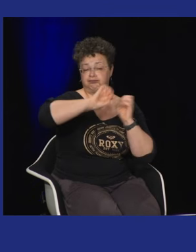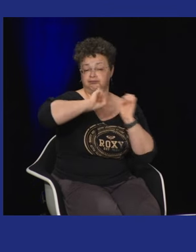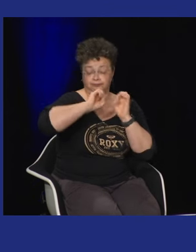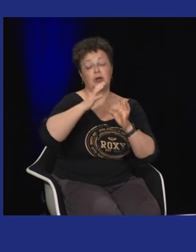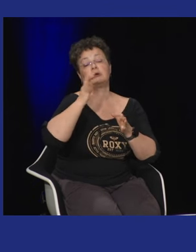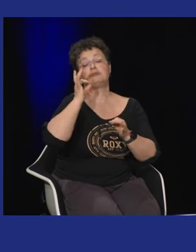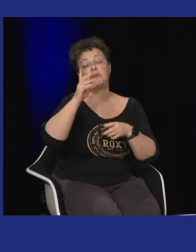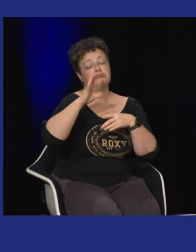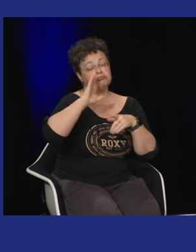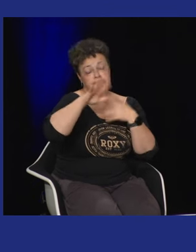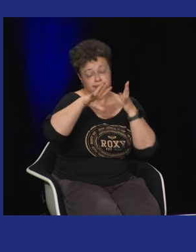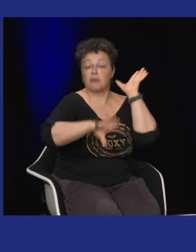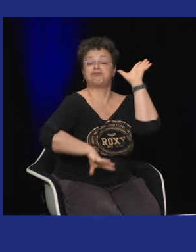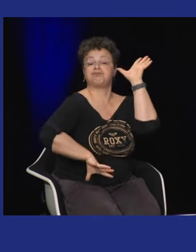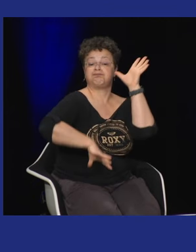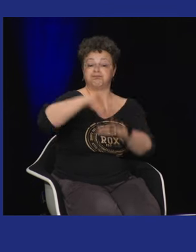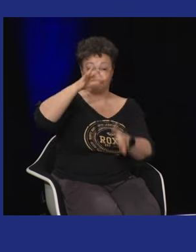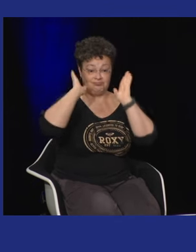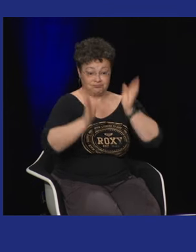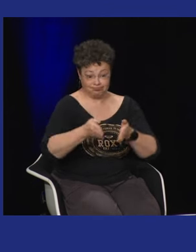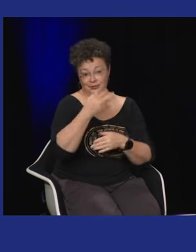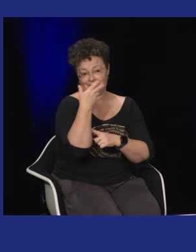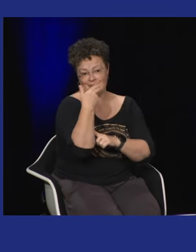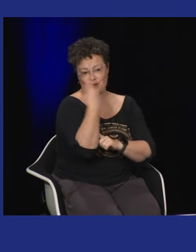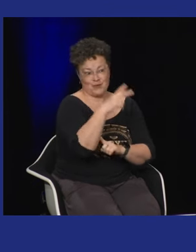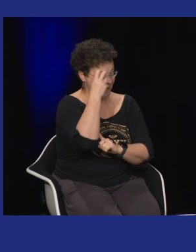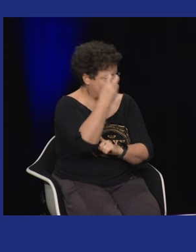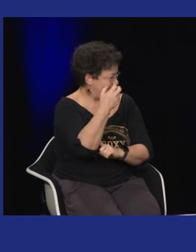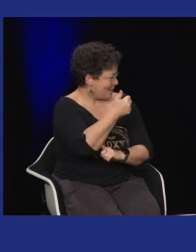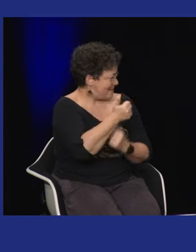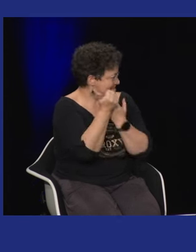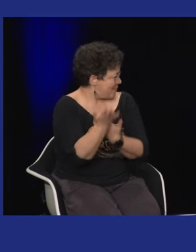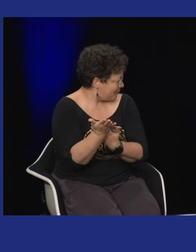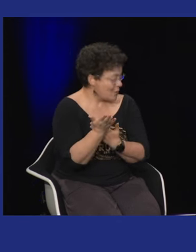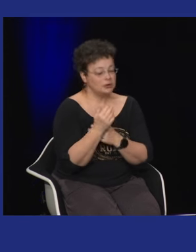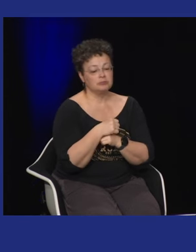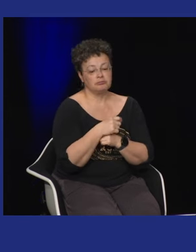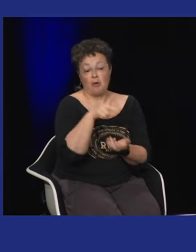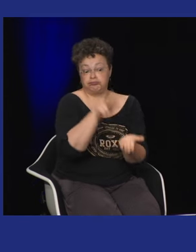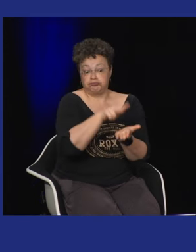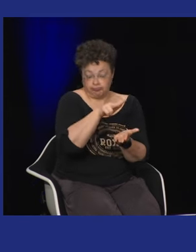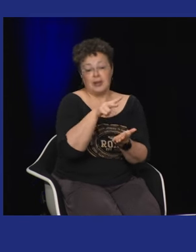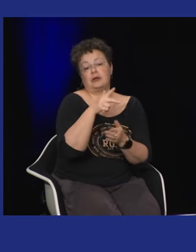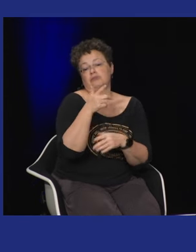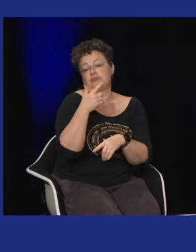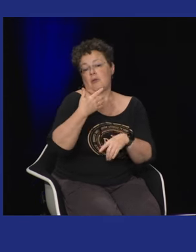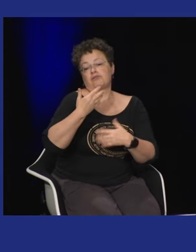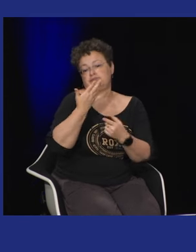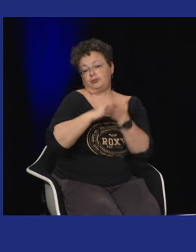organisé un concours et a été sélectionné le drapeau d'Arnaud Ballard